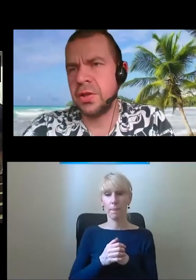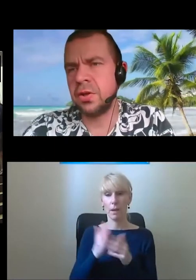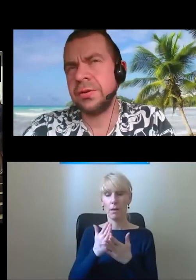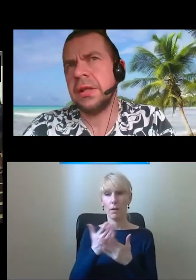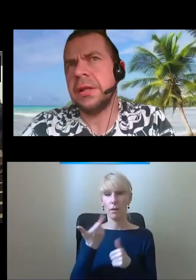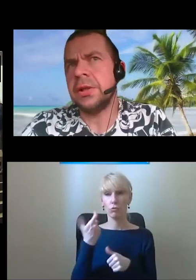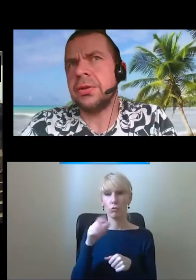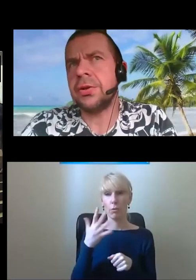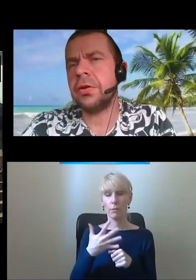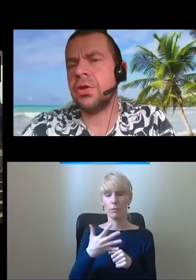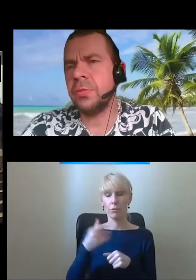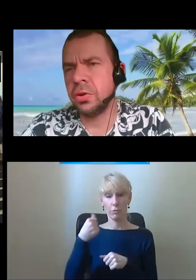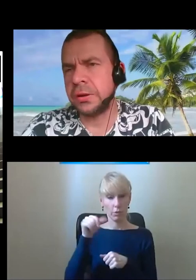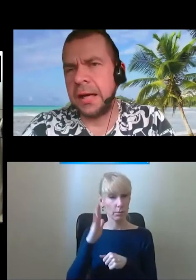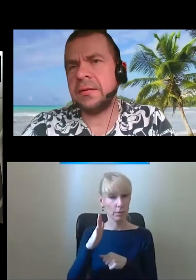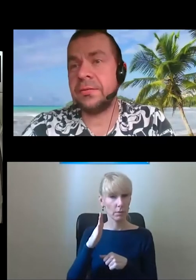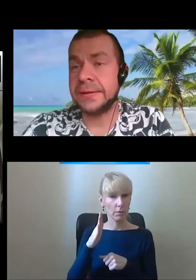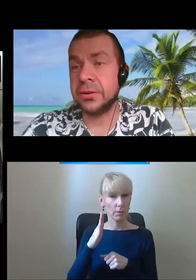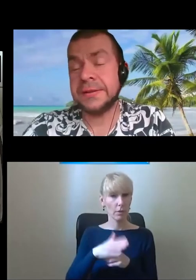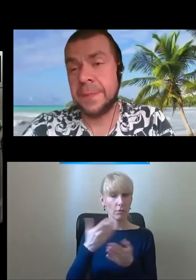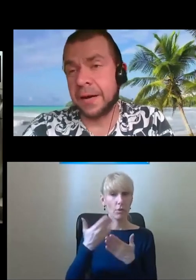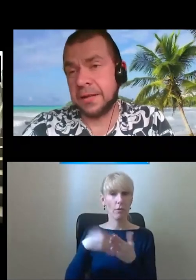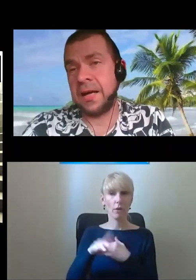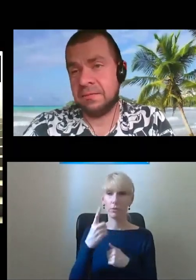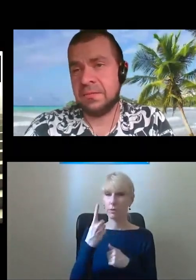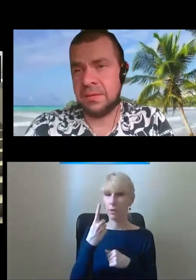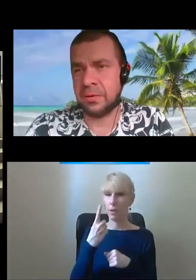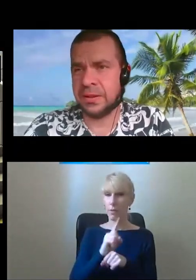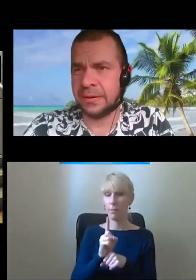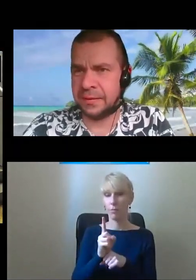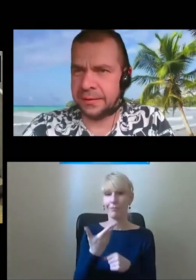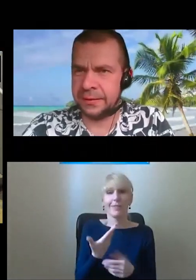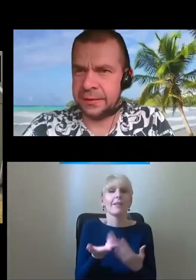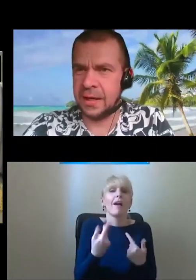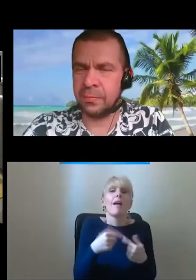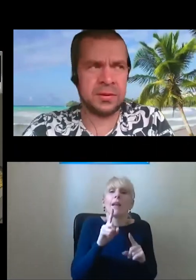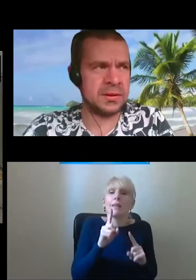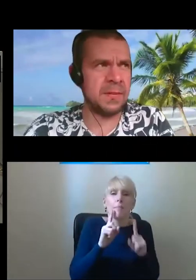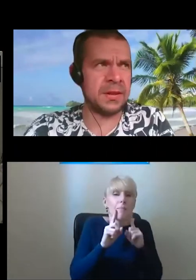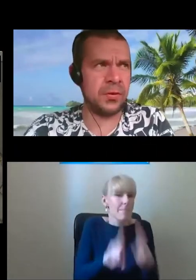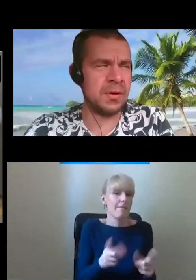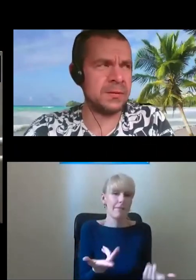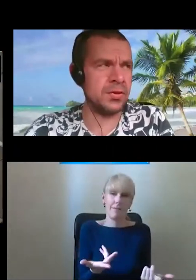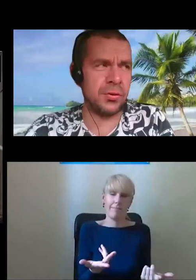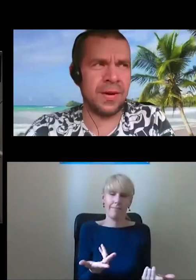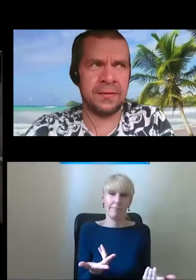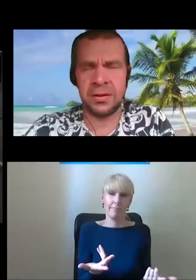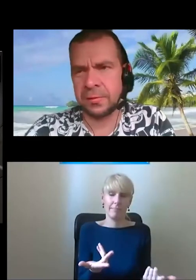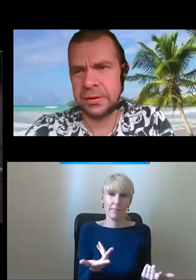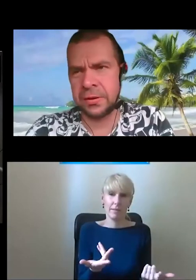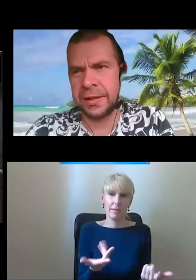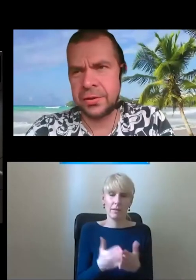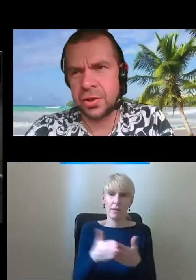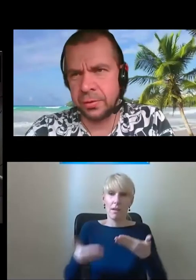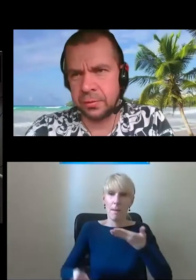150, to wychodzi minuta, no więc to jest nieprawda. Z prostej matematyki, tak? Bo sama platforma, zwróćcie uwagę, w